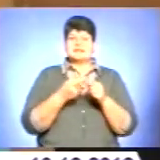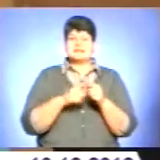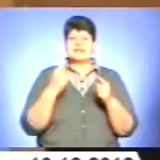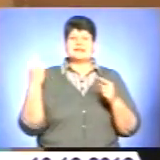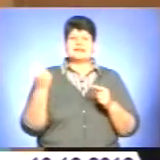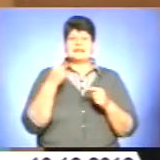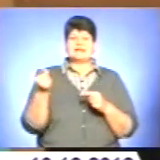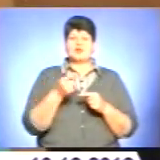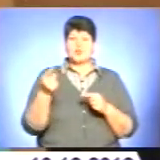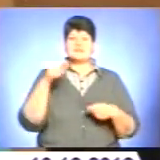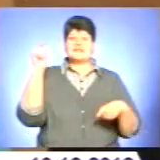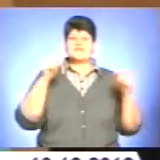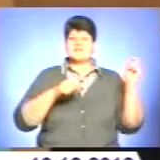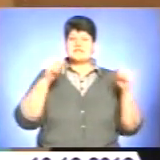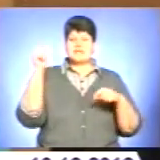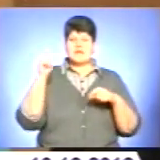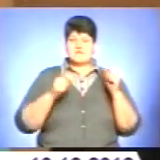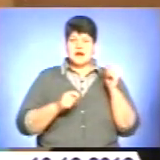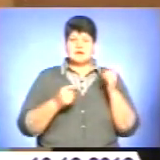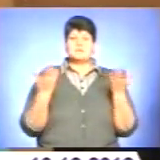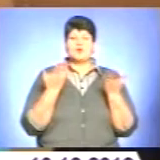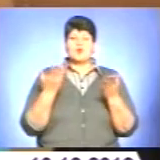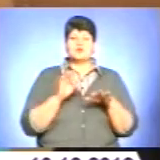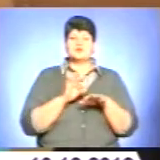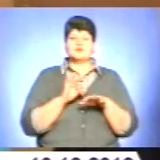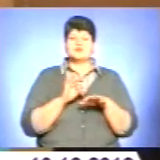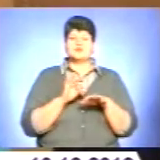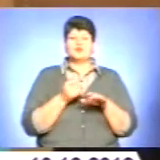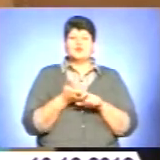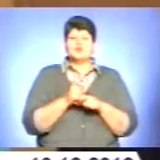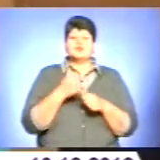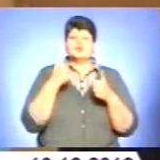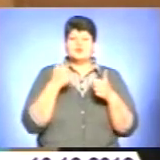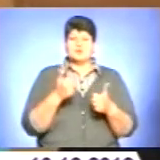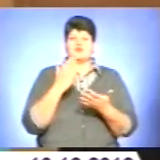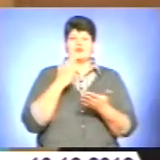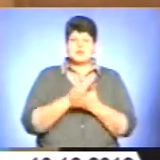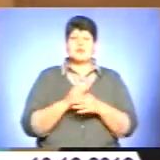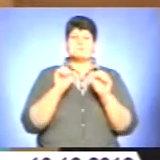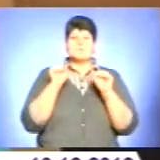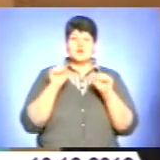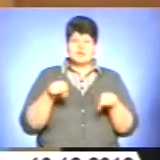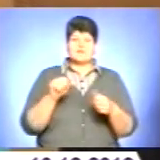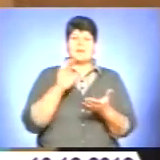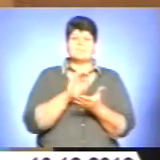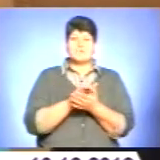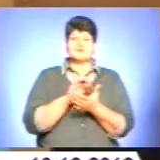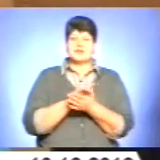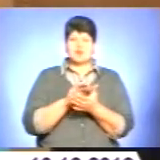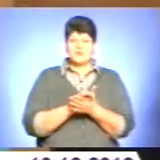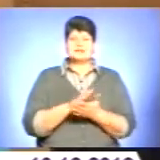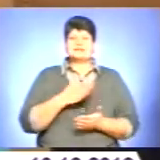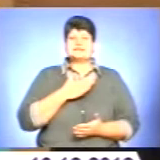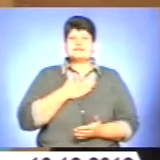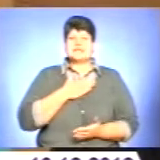фестиваль. І от чого дуже добре, що є можливість познайомитись з нашими